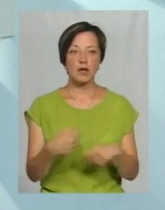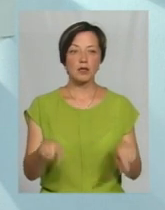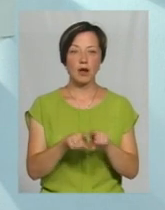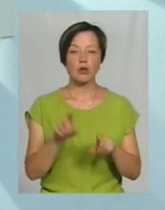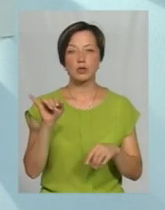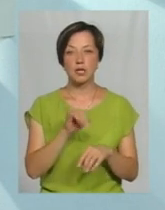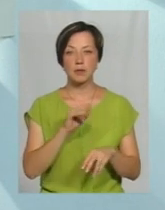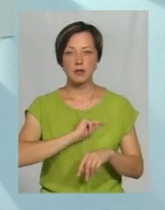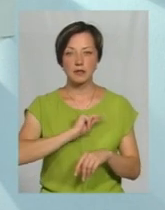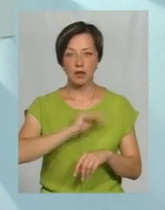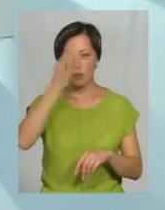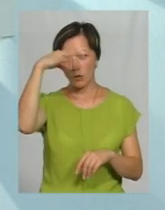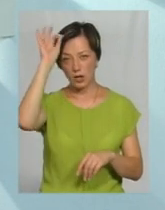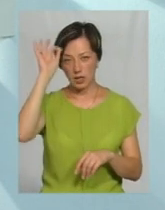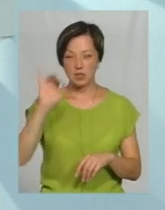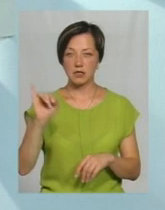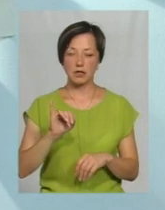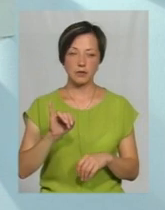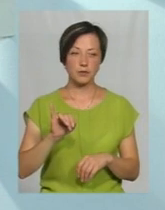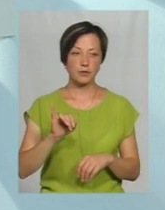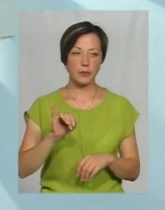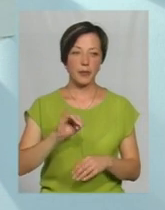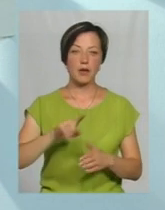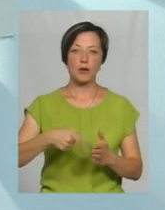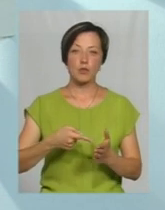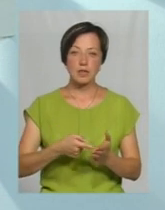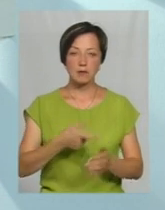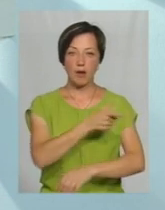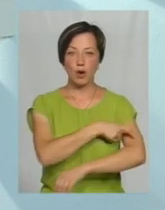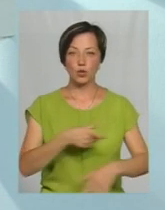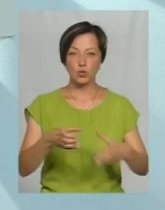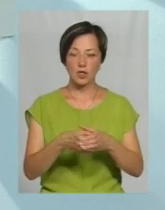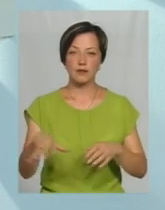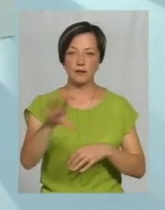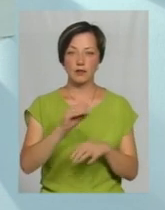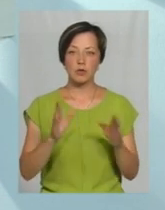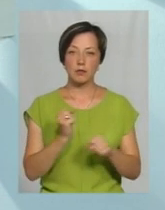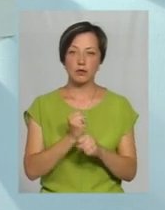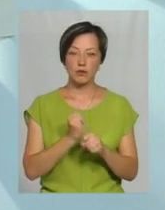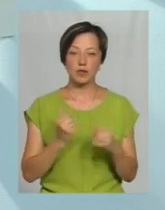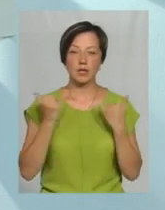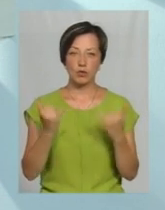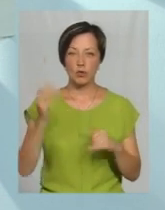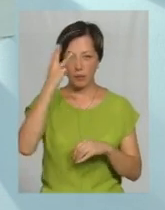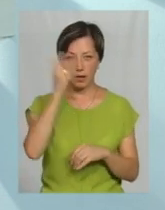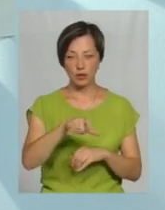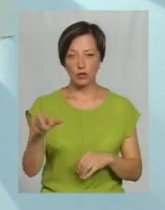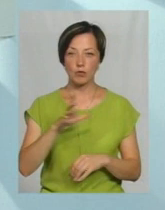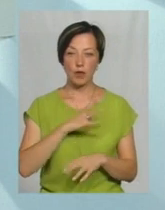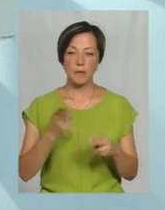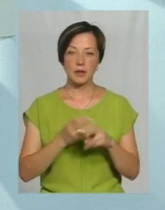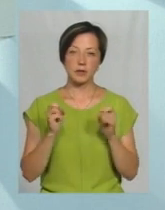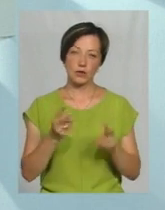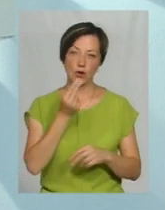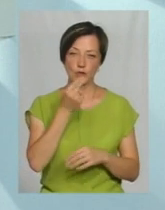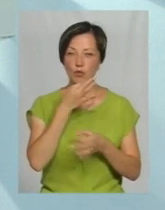співробітники поліції, муніципальної дружини. Ми всі будемо працювати для того, щоб хмельничанам було безпечно